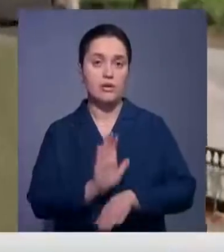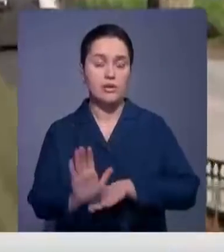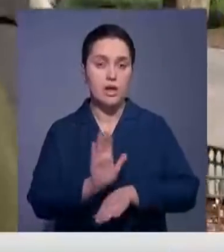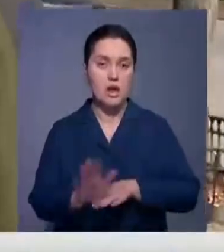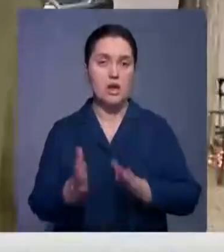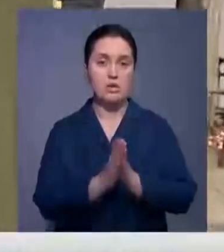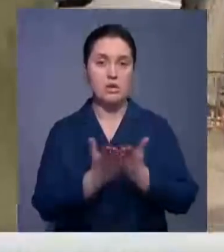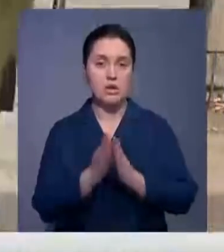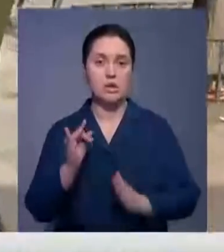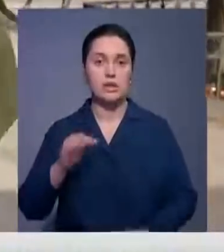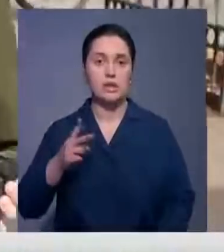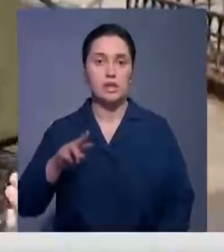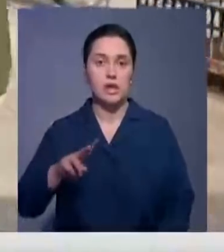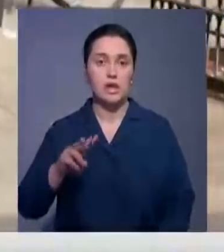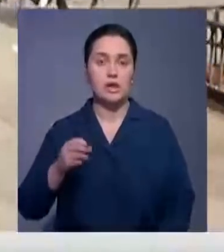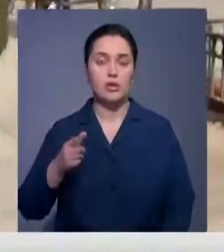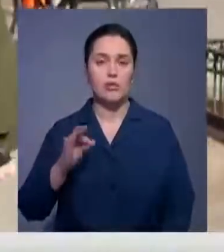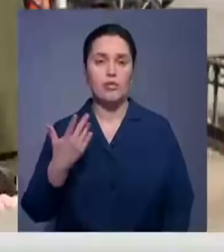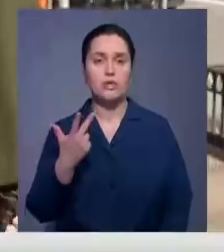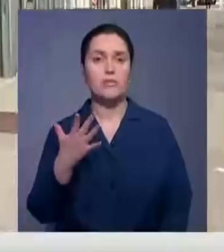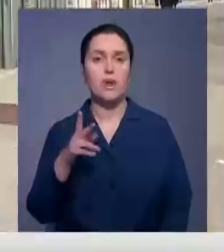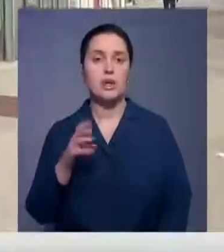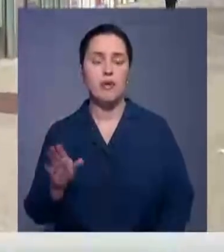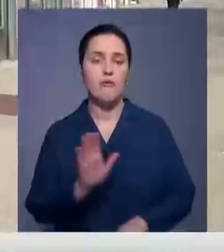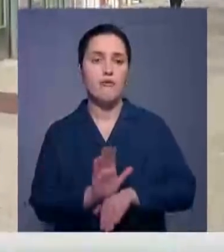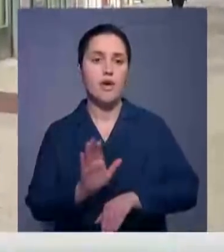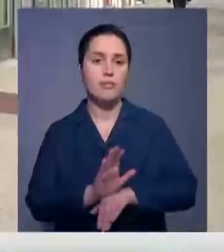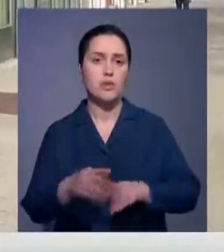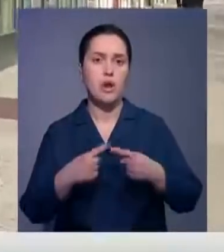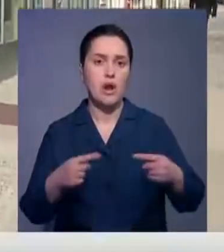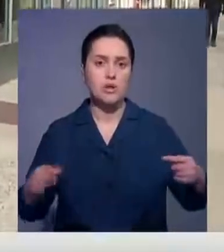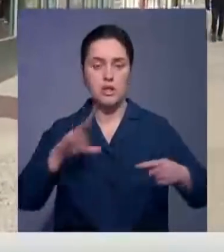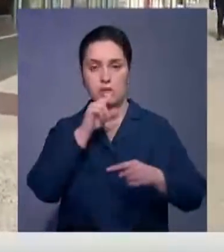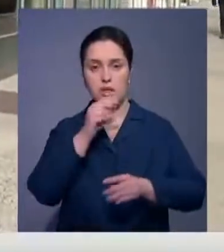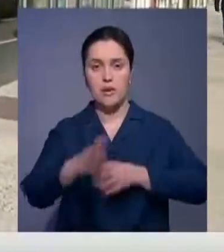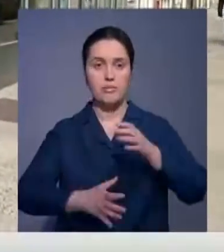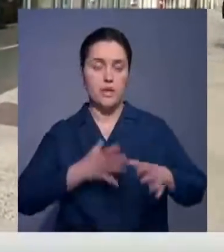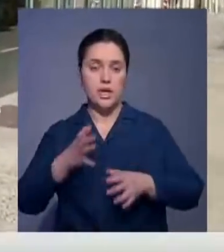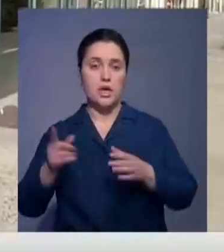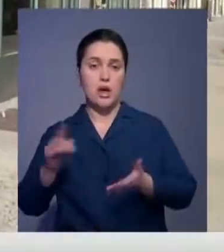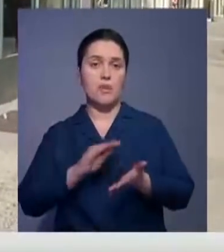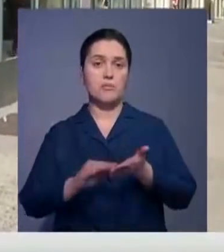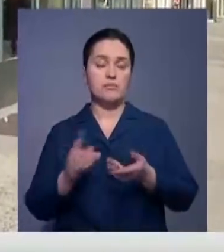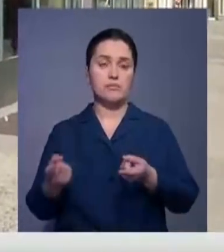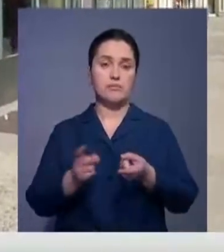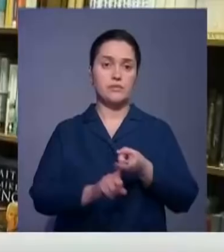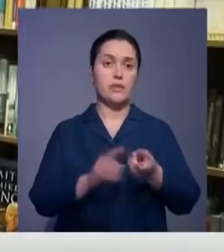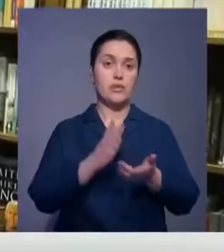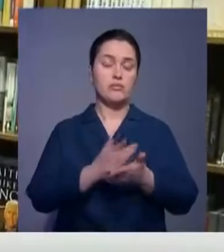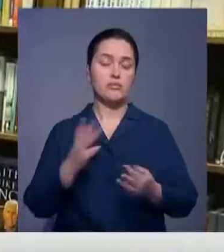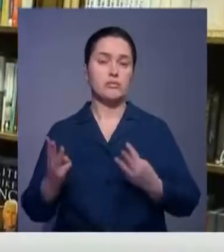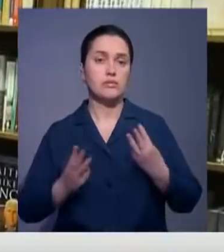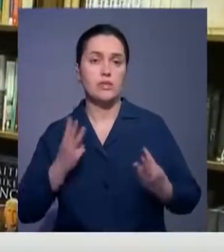политолог Илья Левков, уже 35 лет выпускает сотни книг на разных языках мира. Работу с писателем страны Великой Степи воспринял с